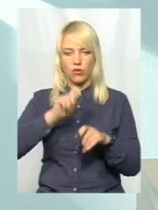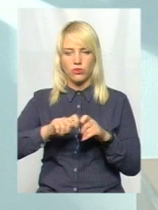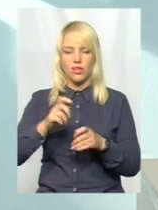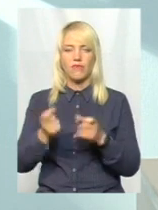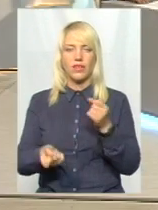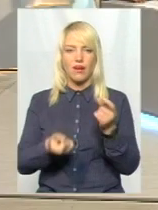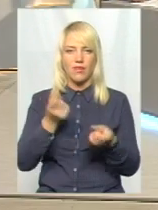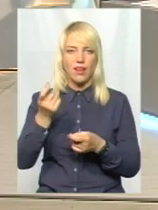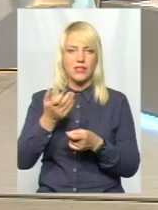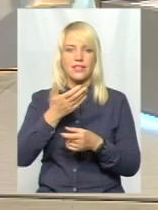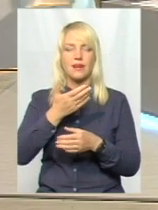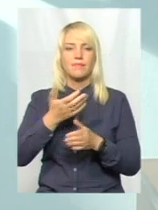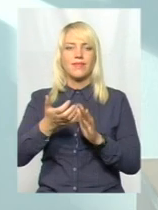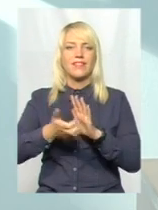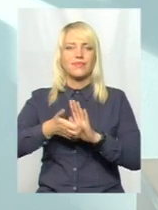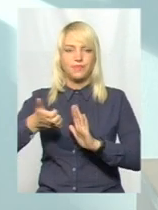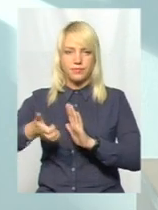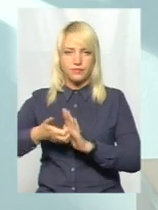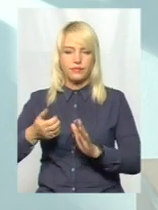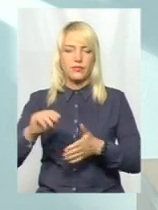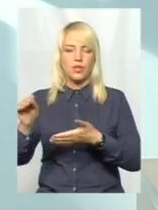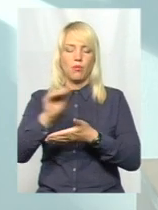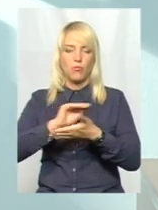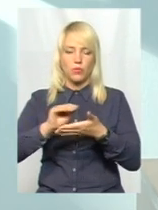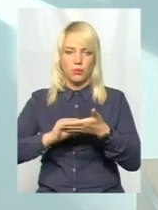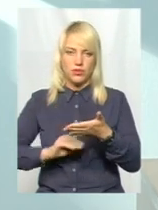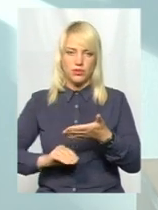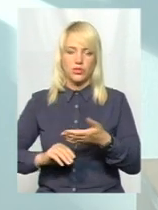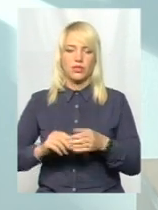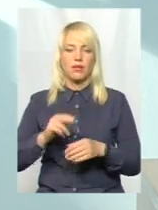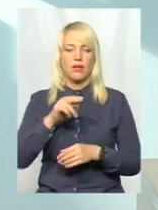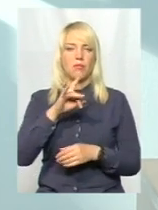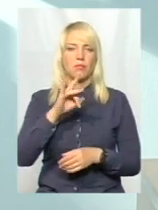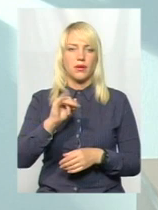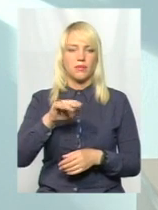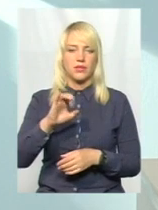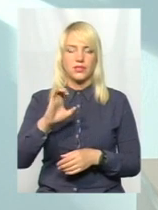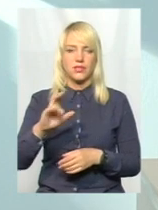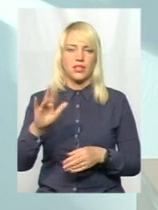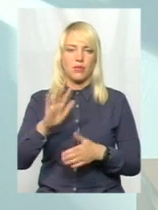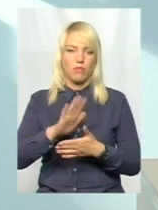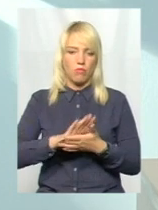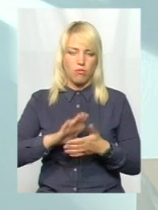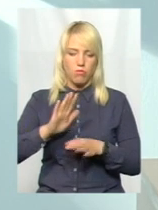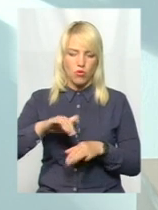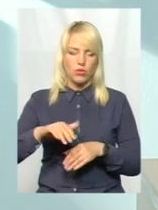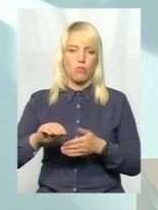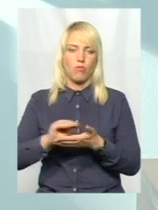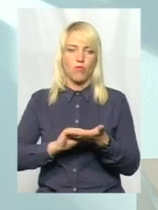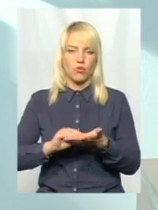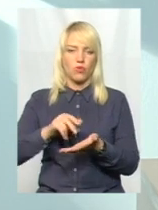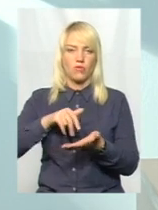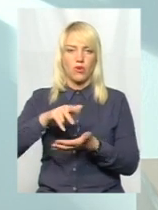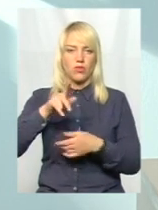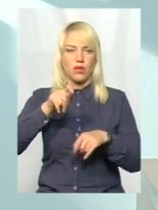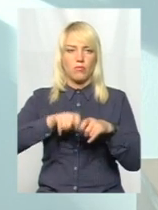невідповідності, знову вже прописуються чи складаються приписи, і потім повторно виходиться на перевірку виконання вимог